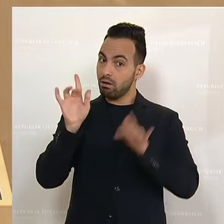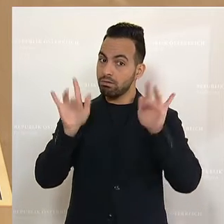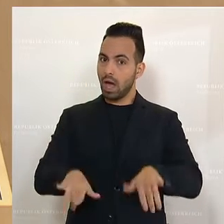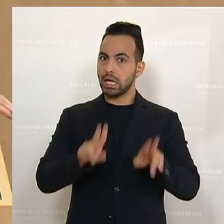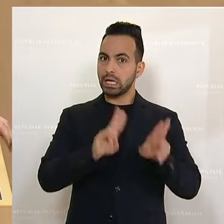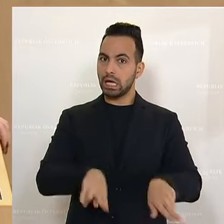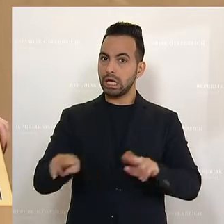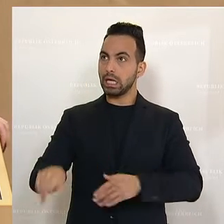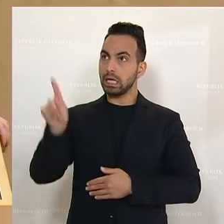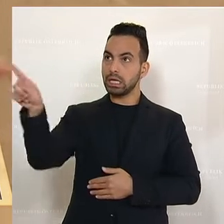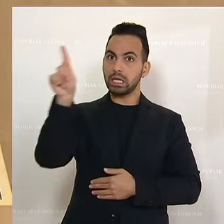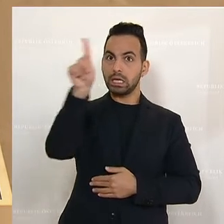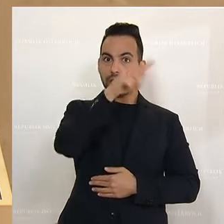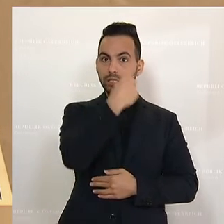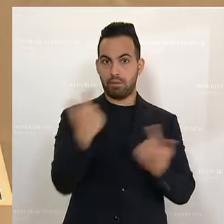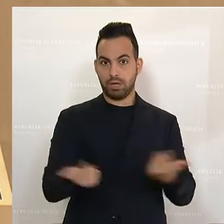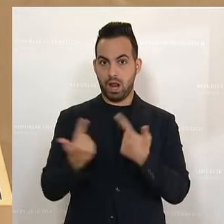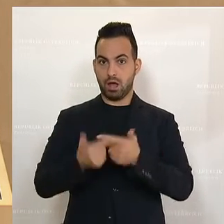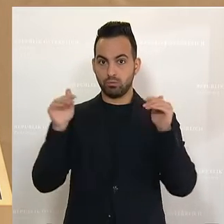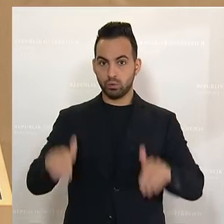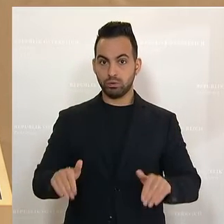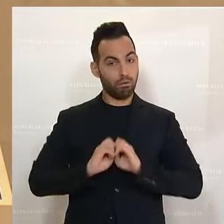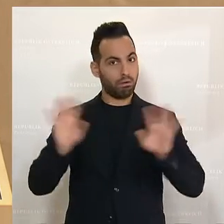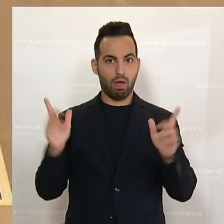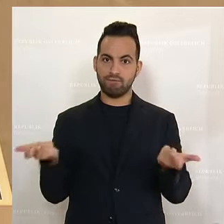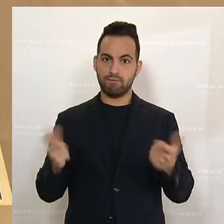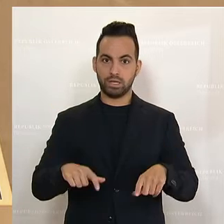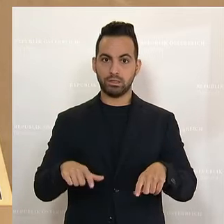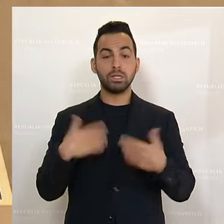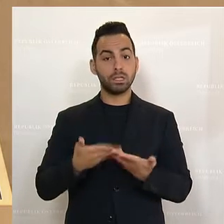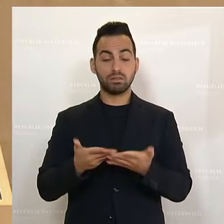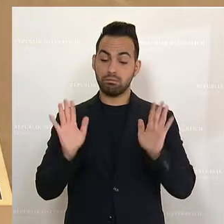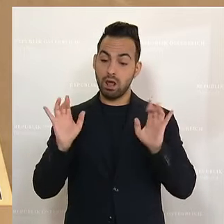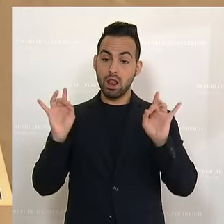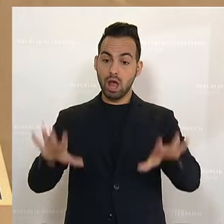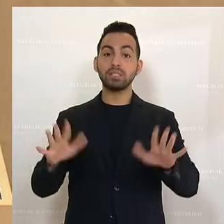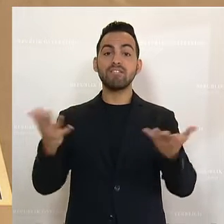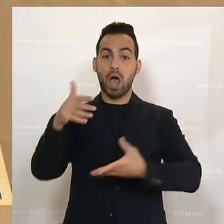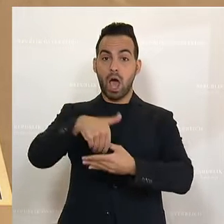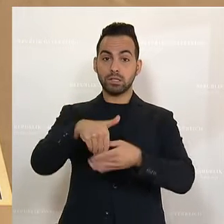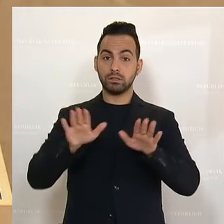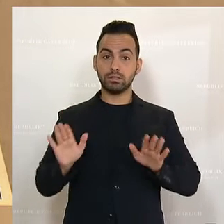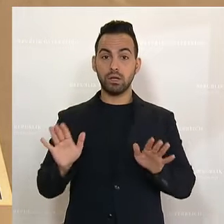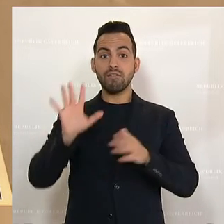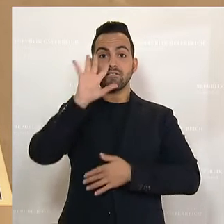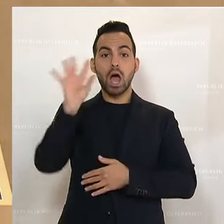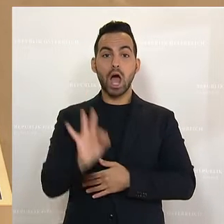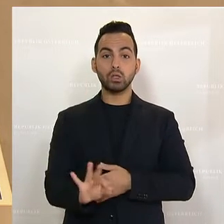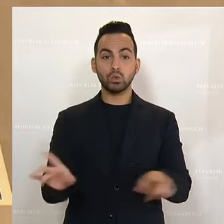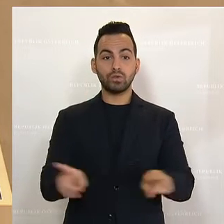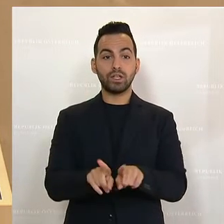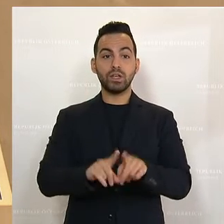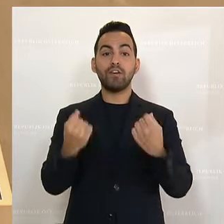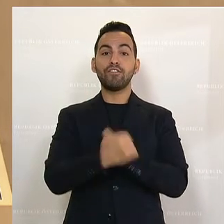Gerichten zu klären. Das steht fest, also belassen wir es bis dahin als das, was es ist, nämlich ein Versuch, sich